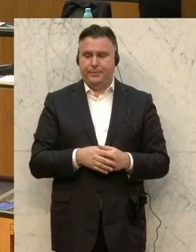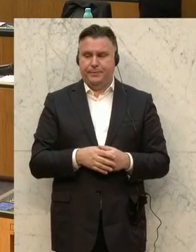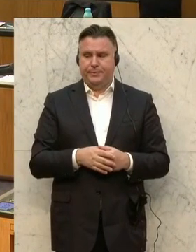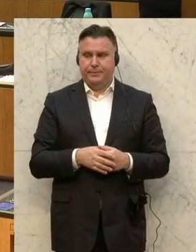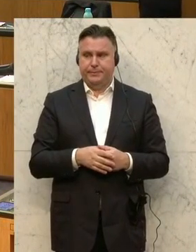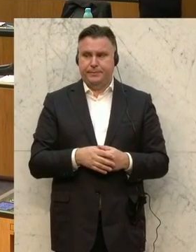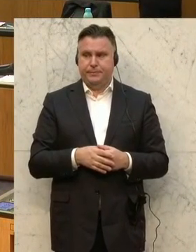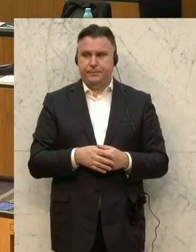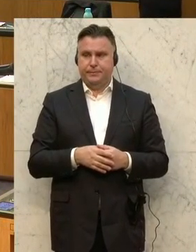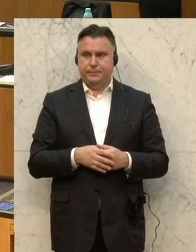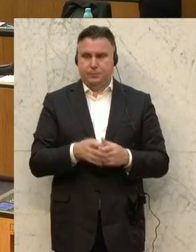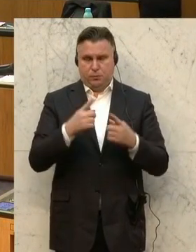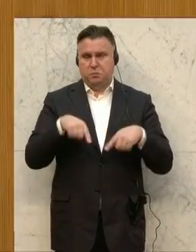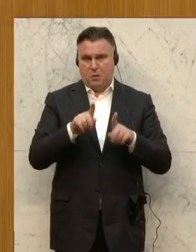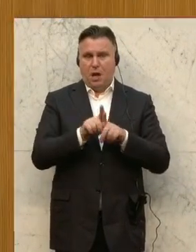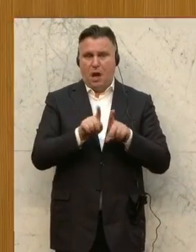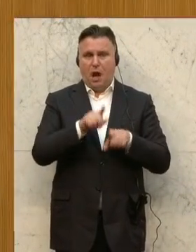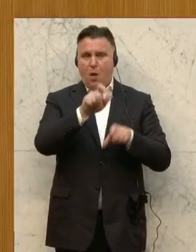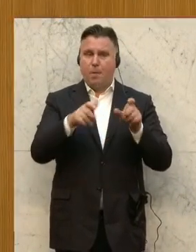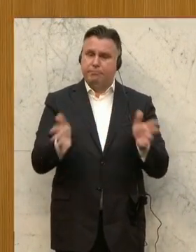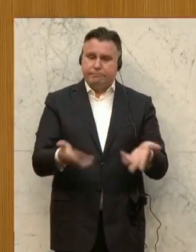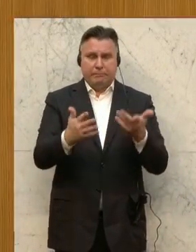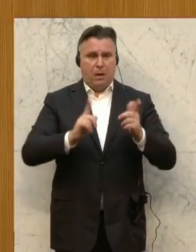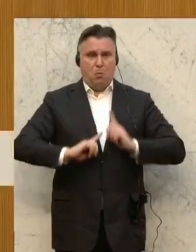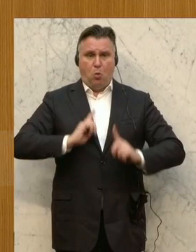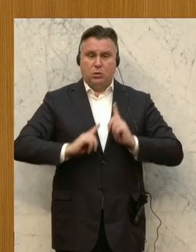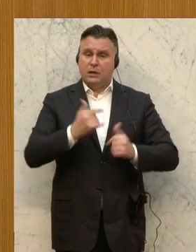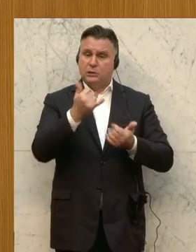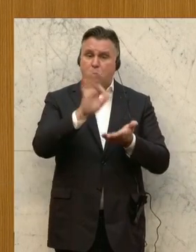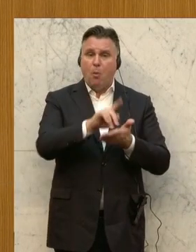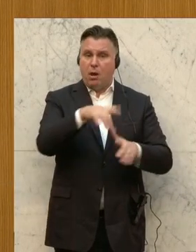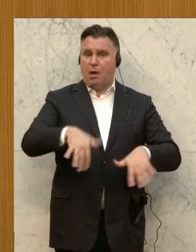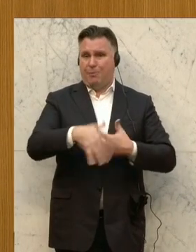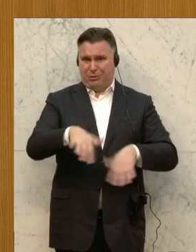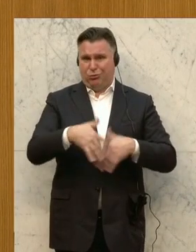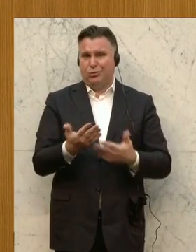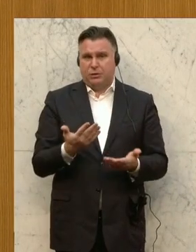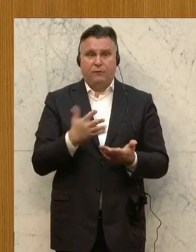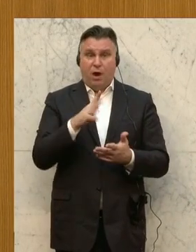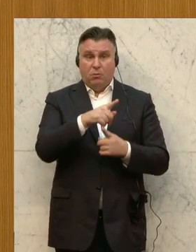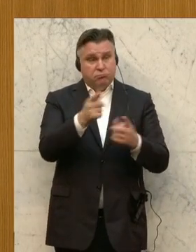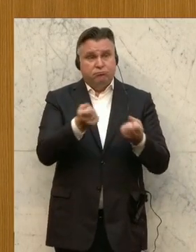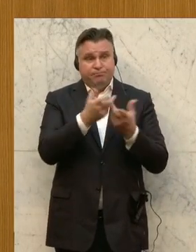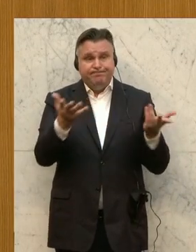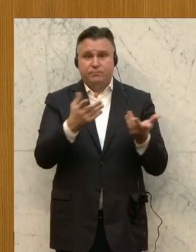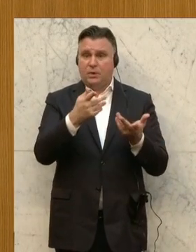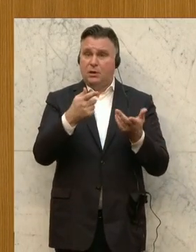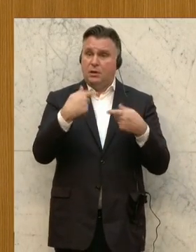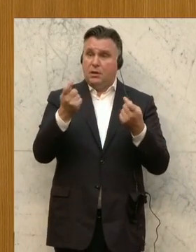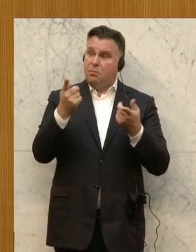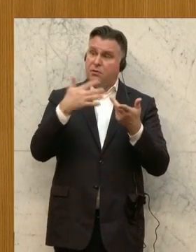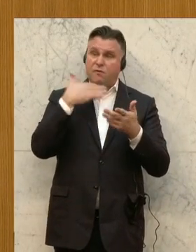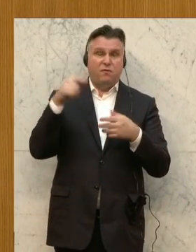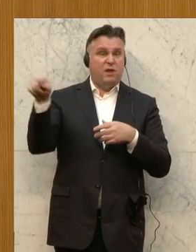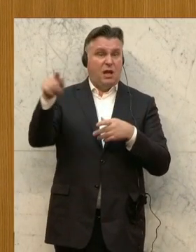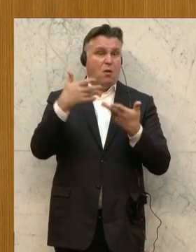Und wir sollten außerdem all jene motivieren, die momentan arbeitslos sind, die hohe Anzahl an offenen Stellen